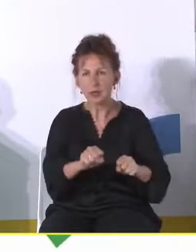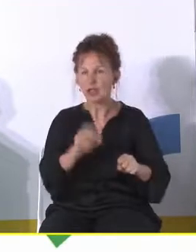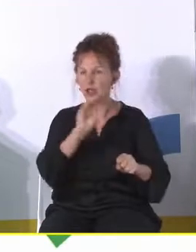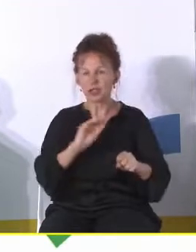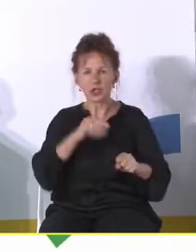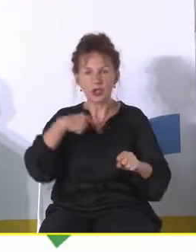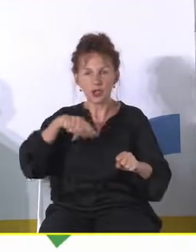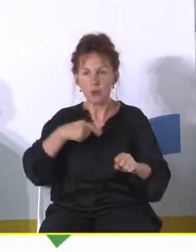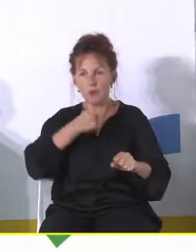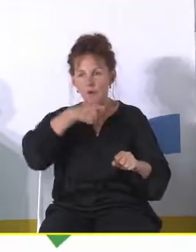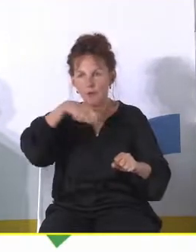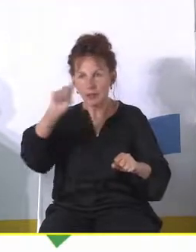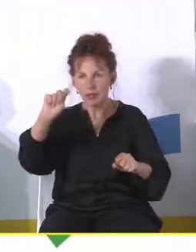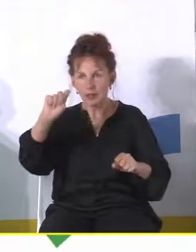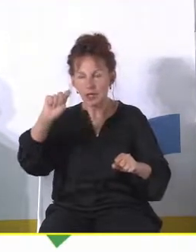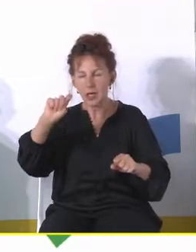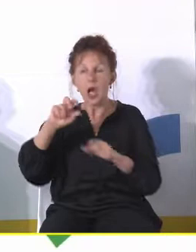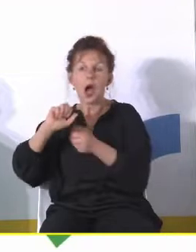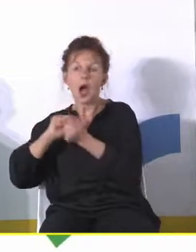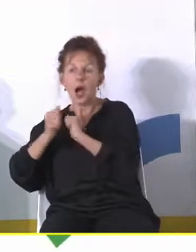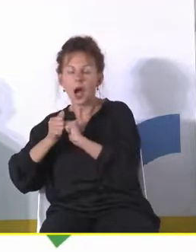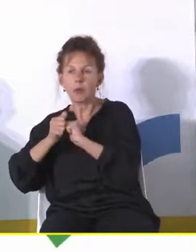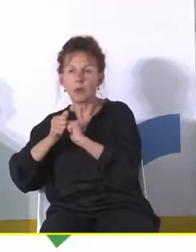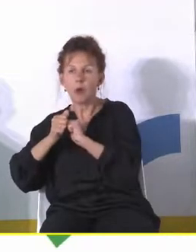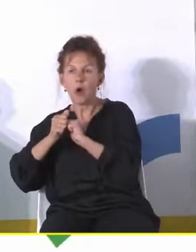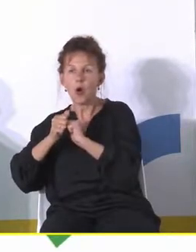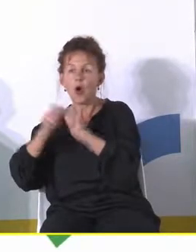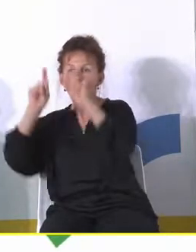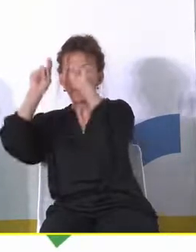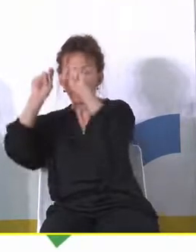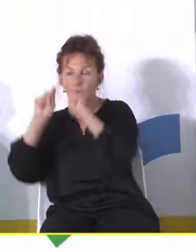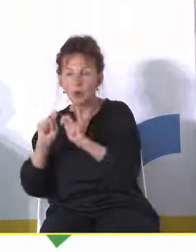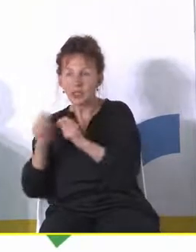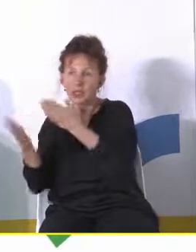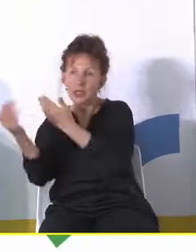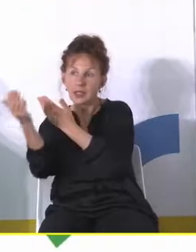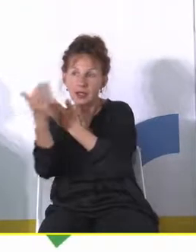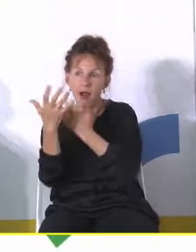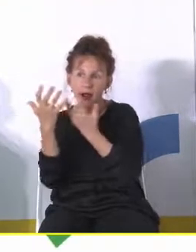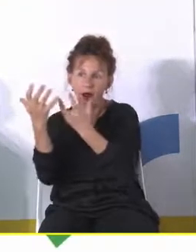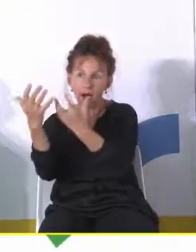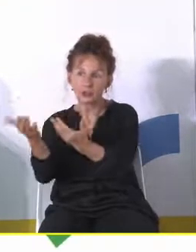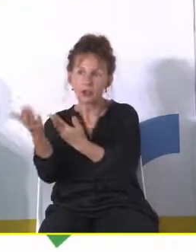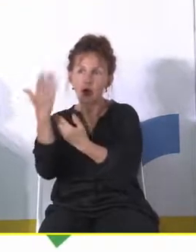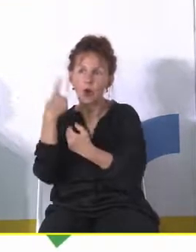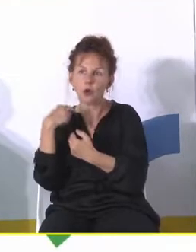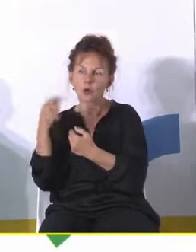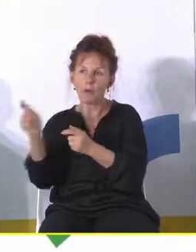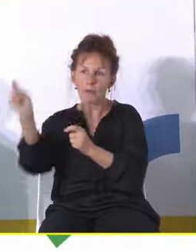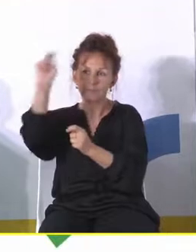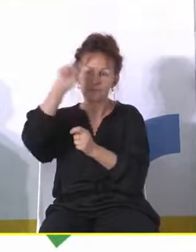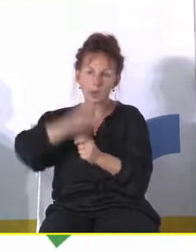nie wyjechały z miast, czy też sprowadzić do miast te osoby, które już wyjechały? Może to są dwa pytania,